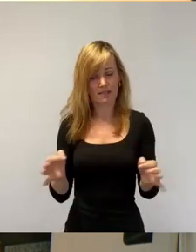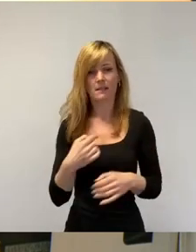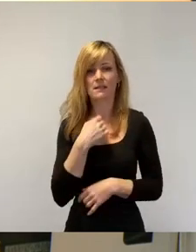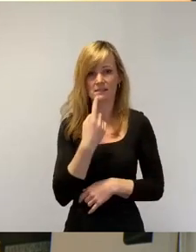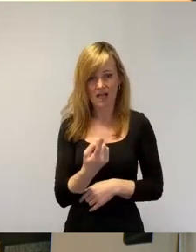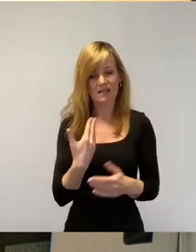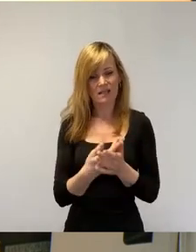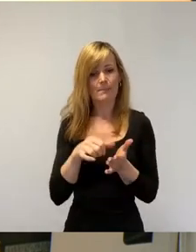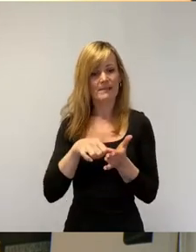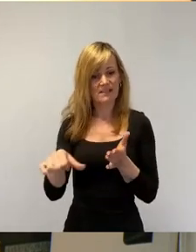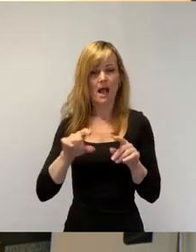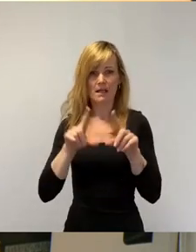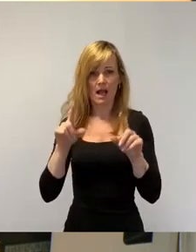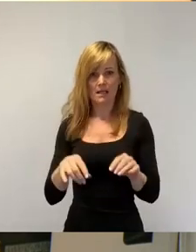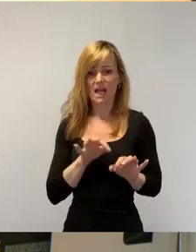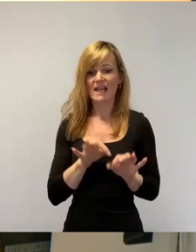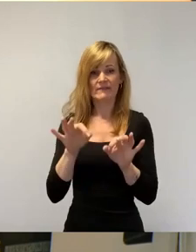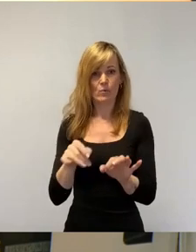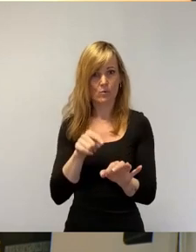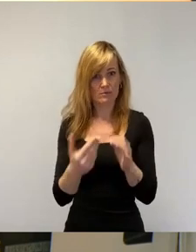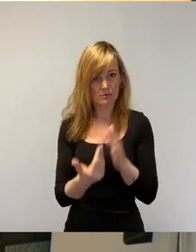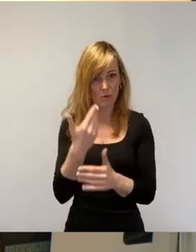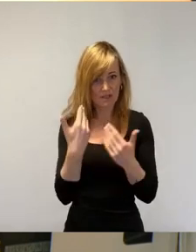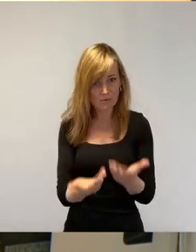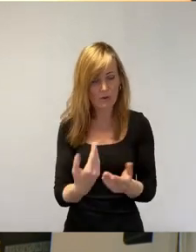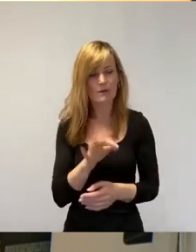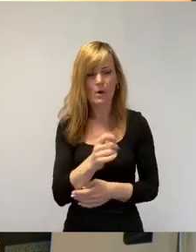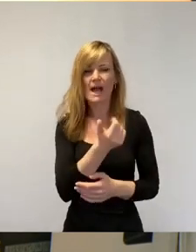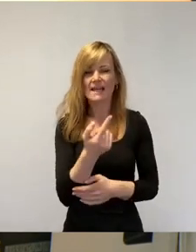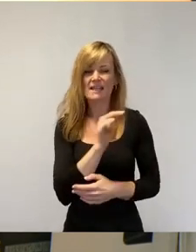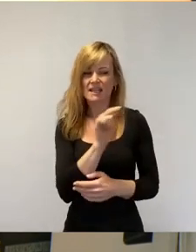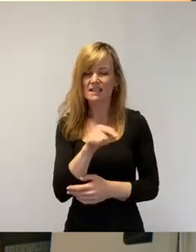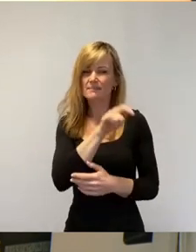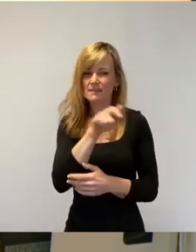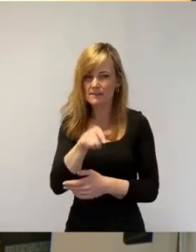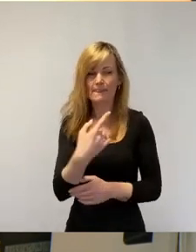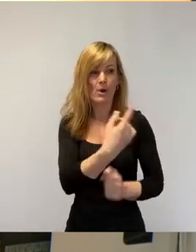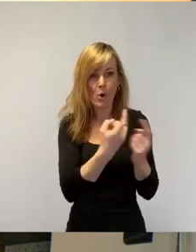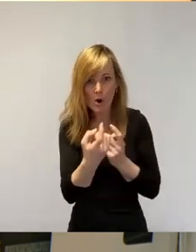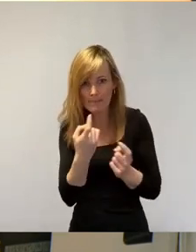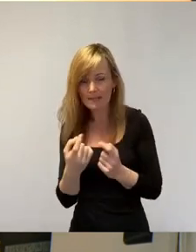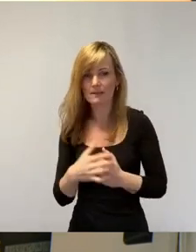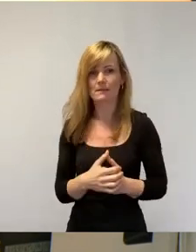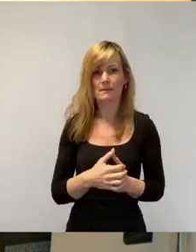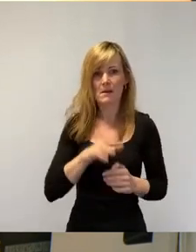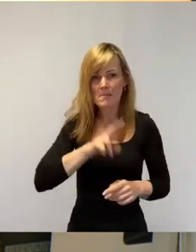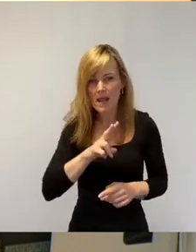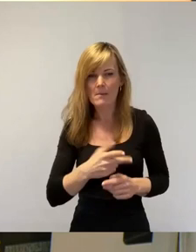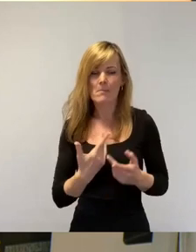Bezahlkarte soll für manche Gruppen von Zuwanderern das hierherkommen und das hierbleiben unattraktiv gemacht werden.